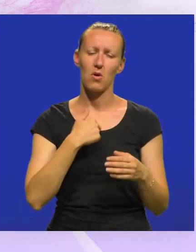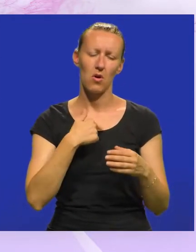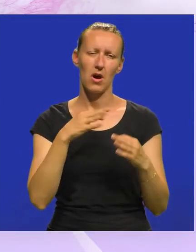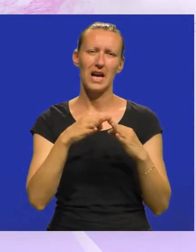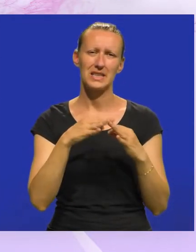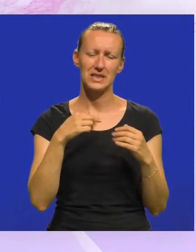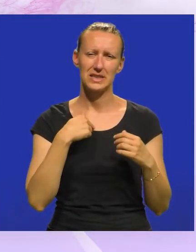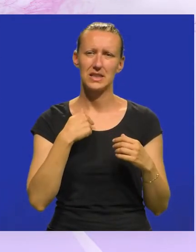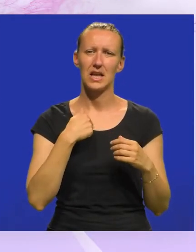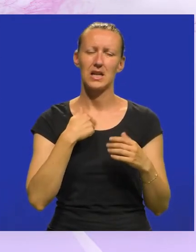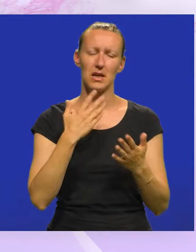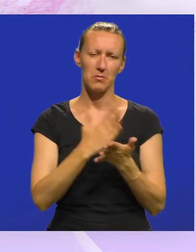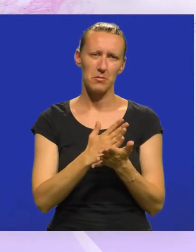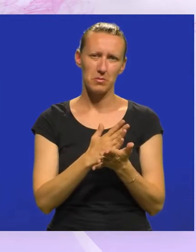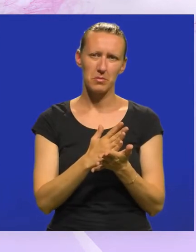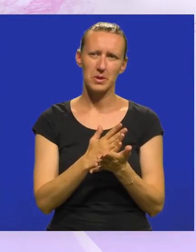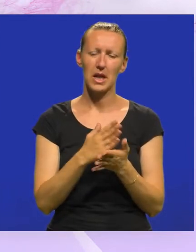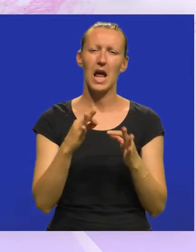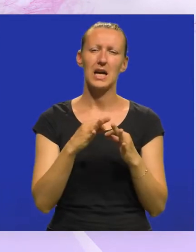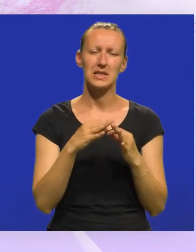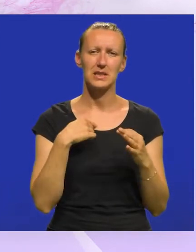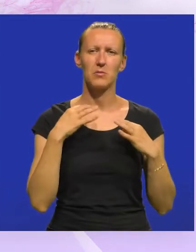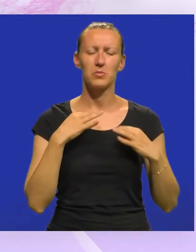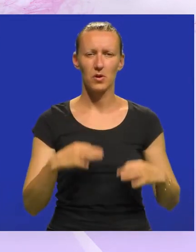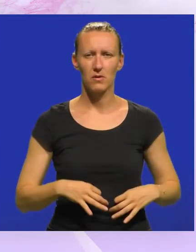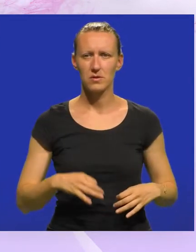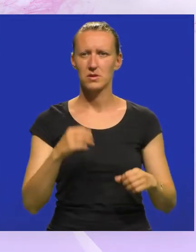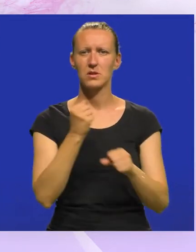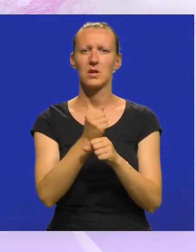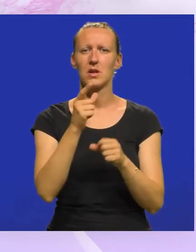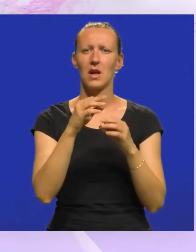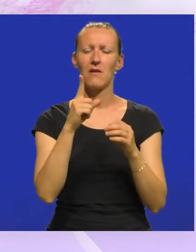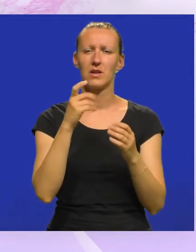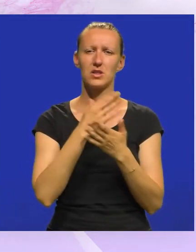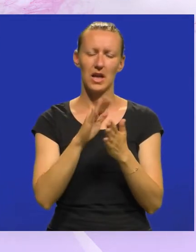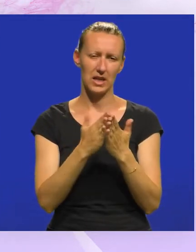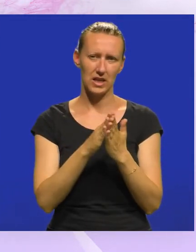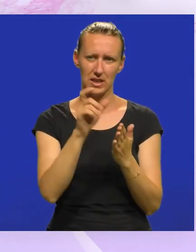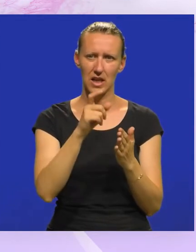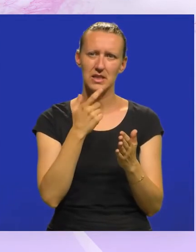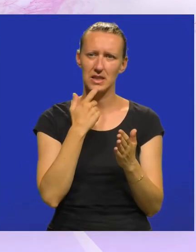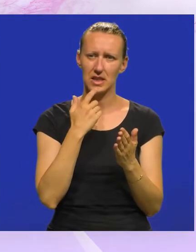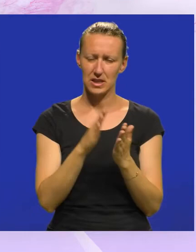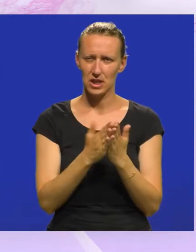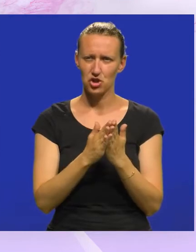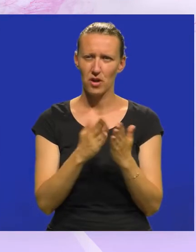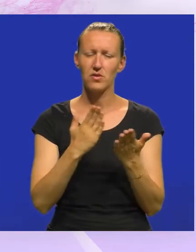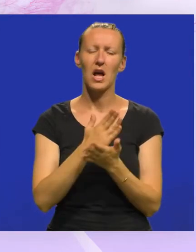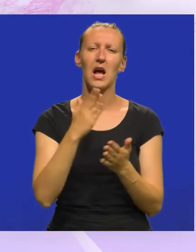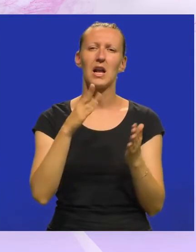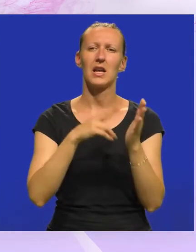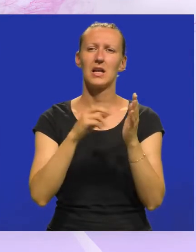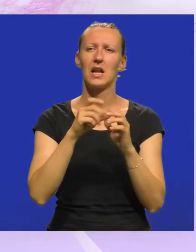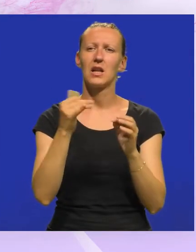asistenta sam bila sam asistentica profesorice Vere Glavinić za književnost za talijansku književnost međutim